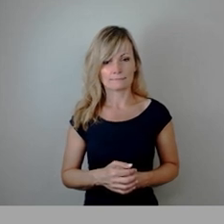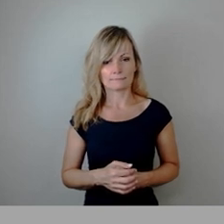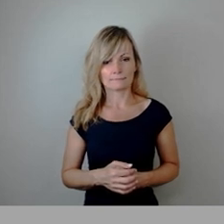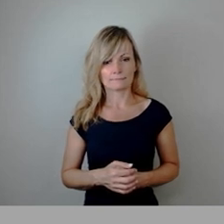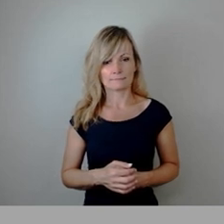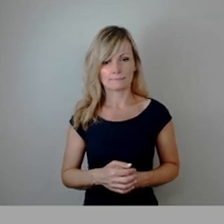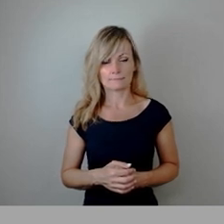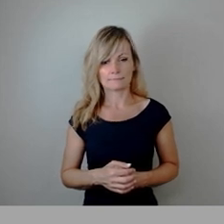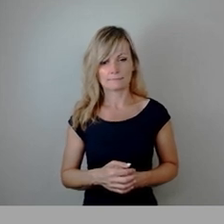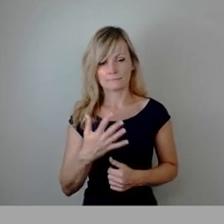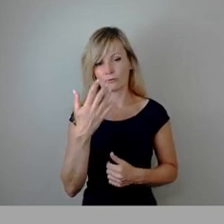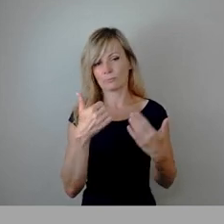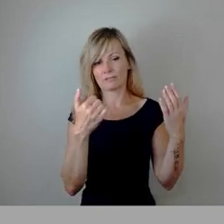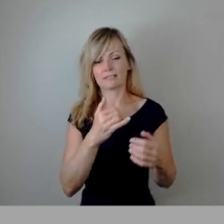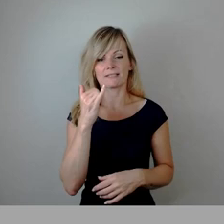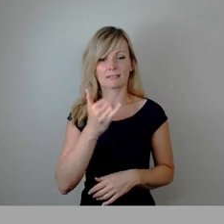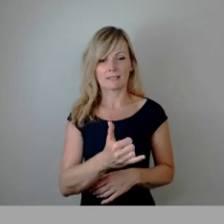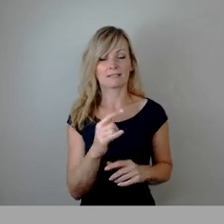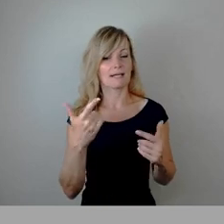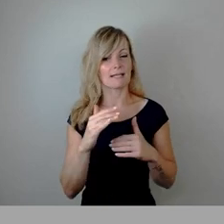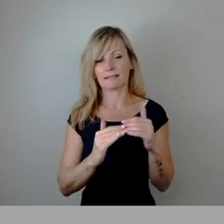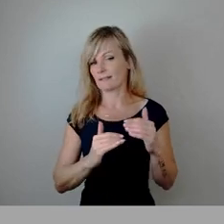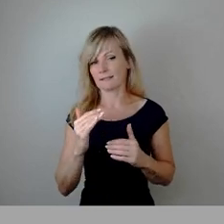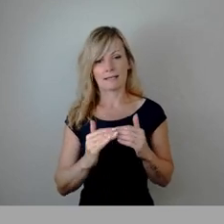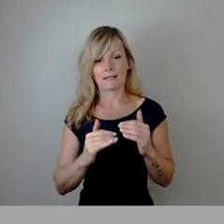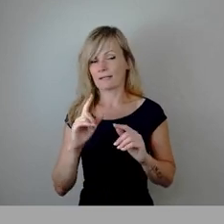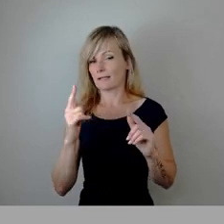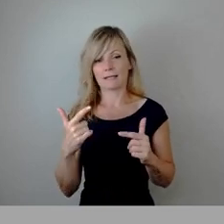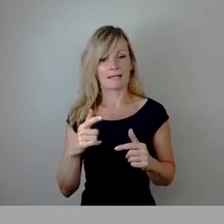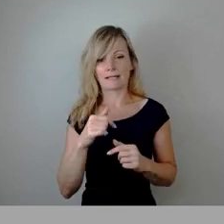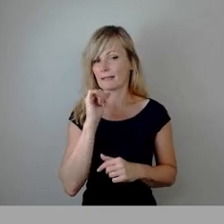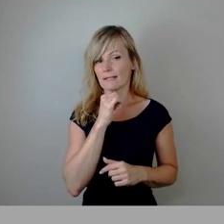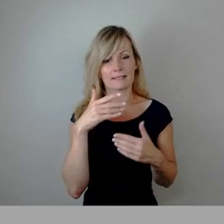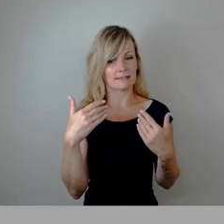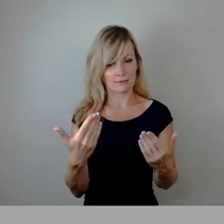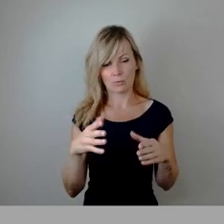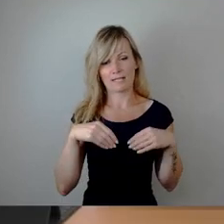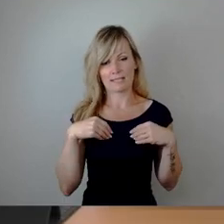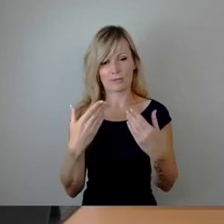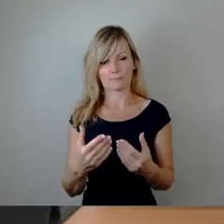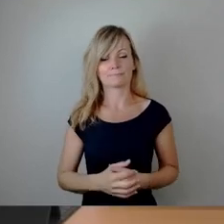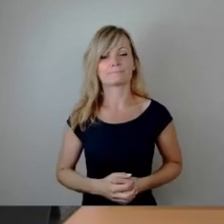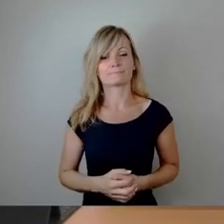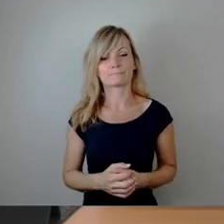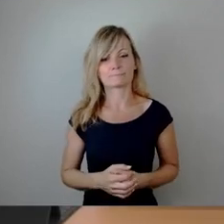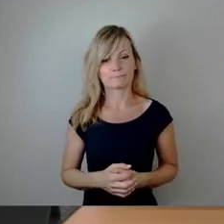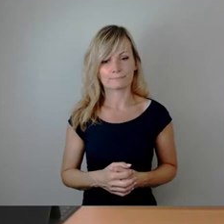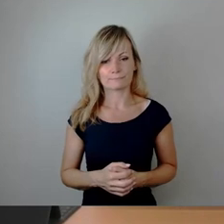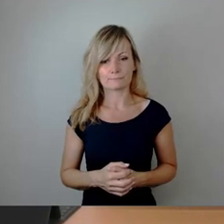65 Ja-Stimmen, keine Nein, keine Enthaltungen. Damit so bestätigt. Wir kommen zum